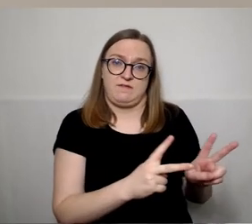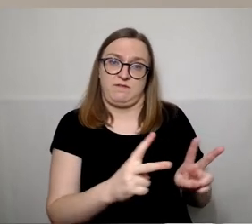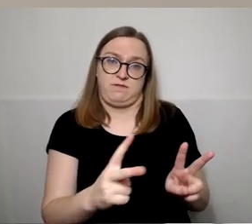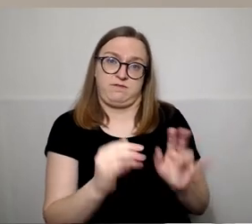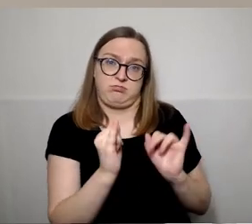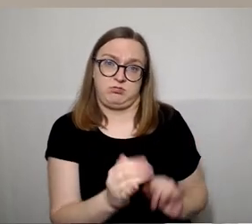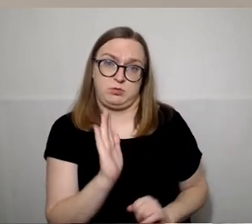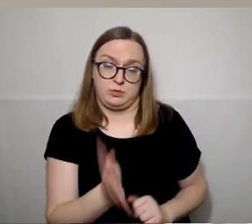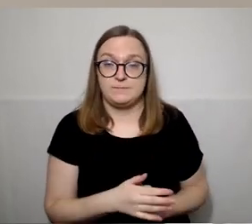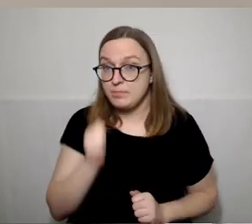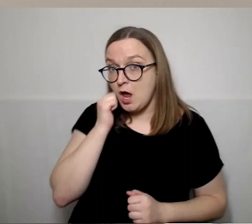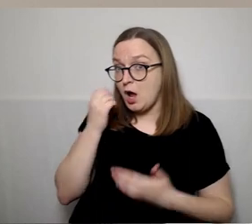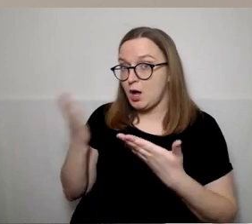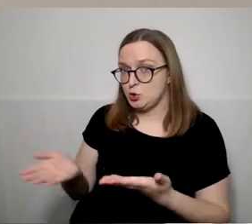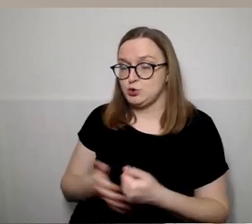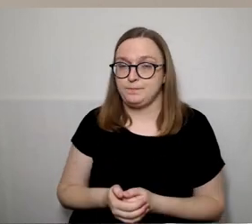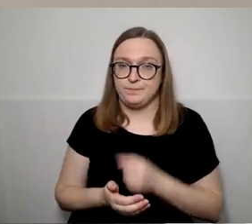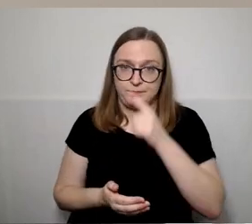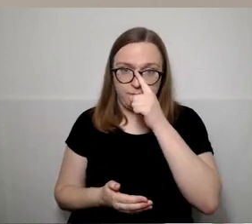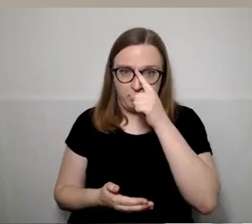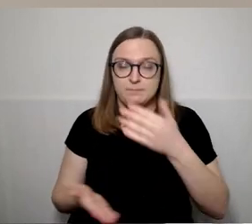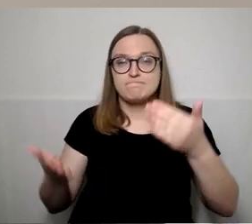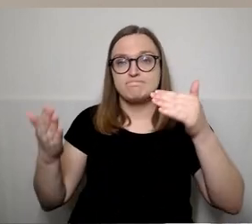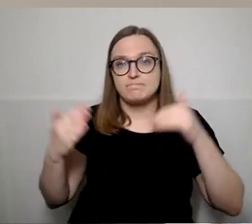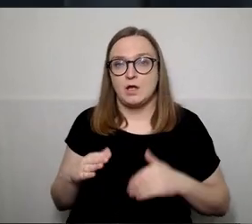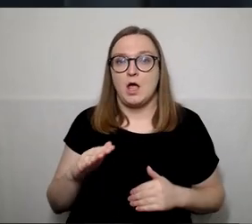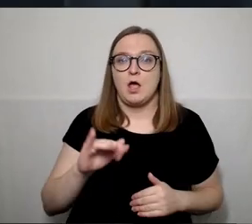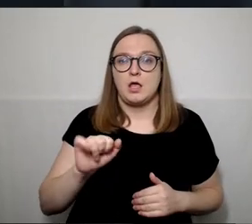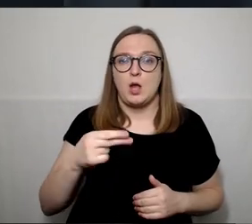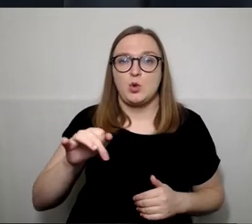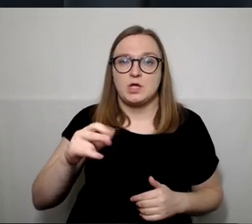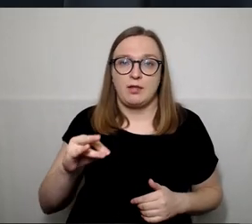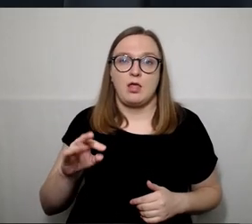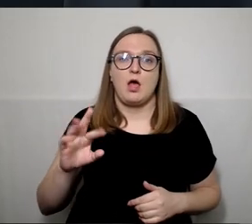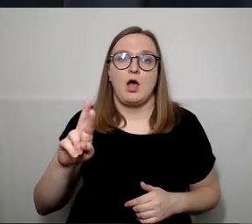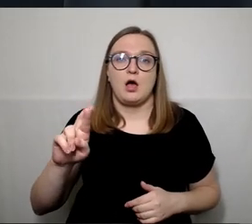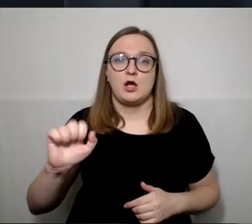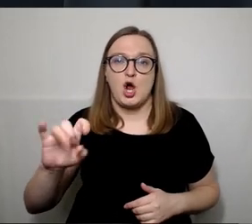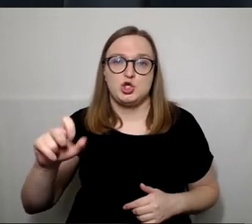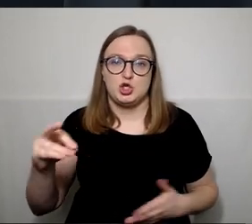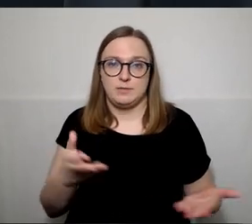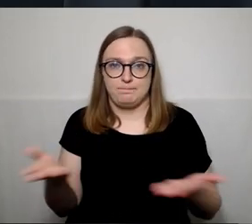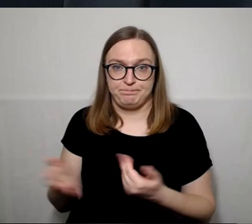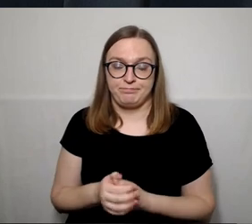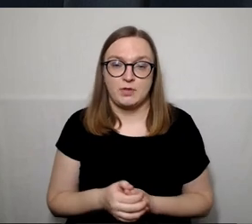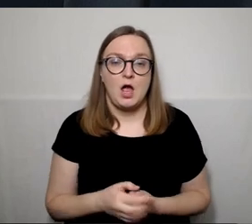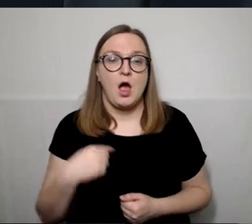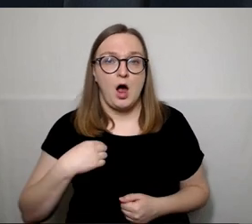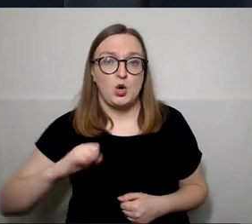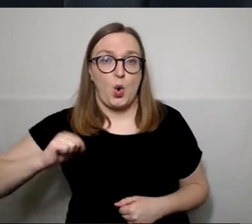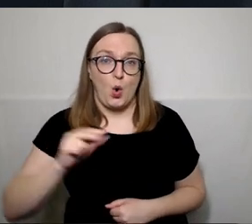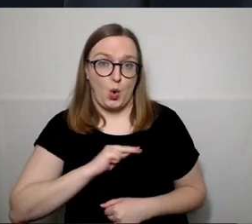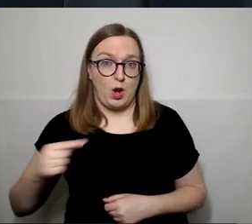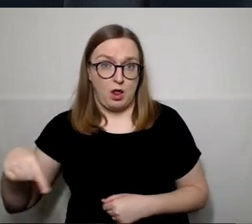Ačiū. Pane Jablanskyte rašė, prašau. Aš paintrinsiu kolegom, bet iš mūsų